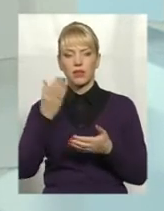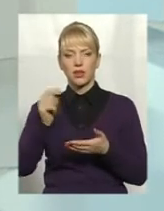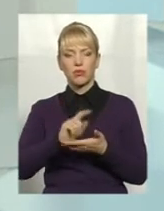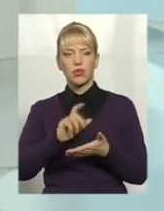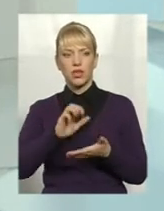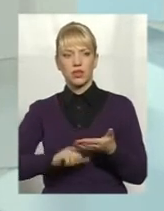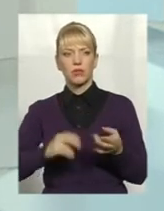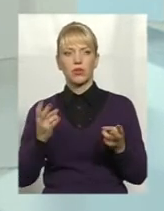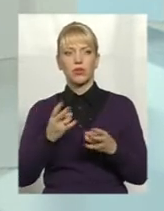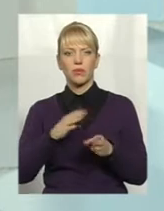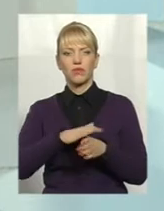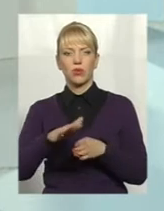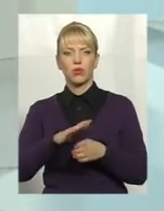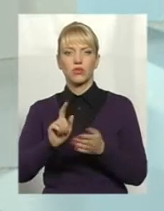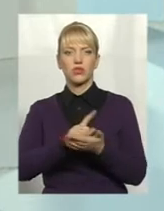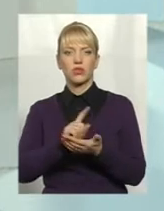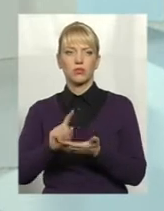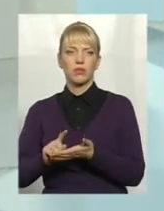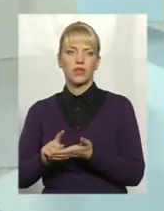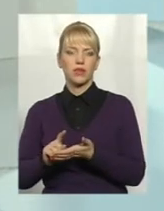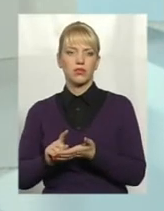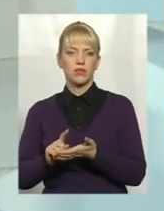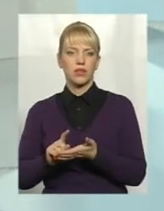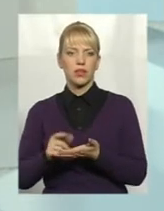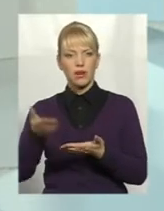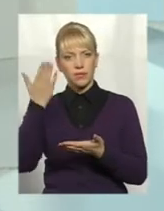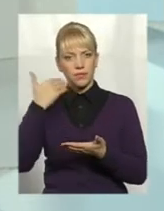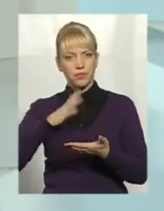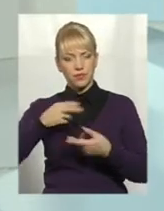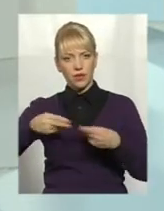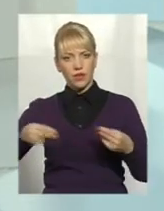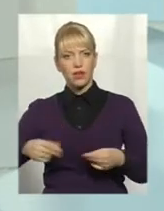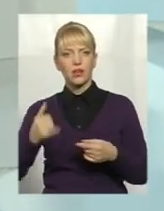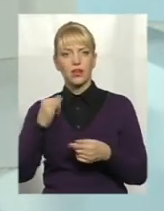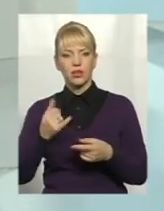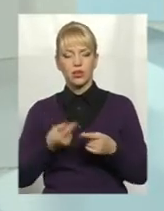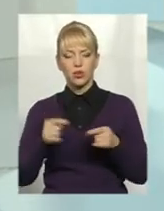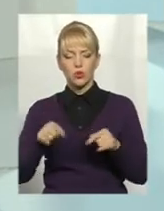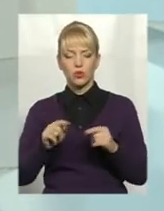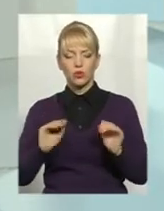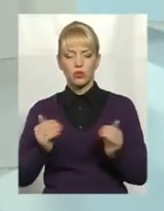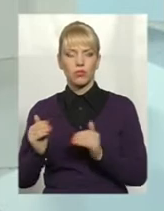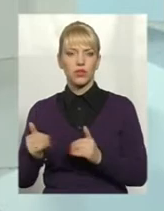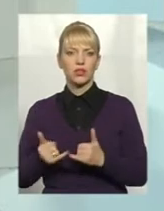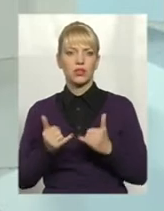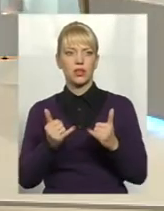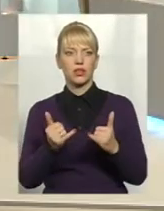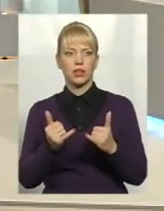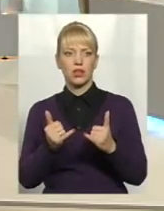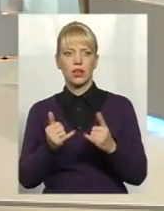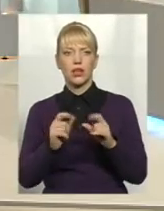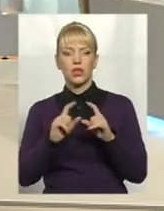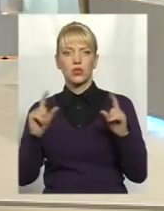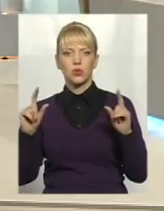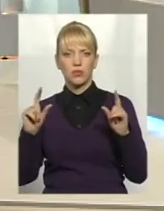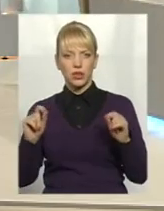необхідно виконувати зобов'язання відповідних. Тобто тут більше обмежень для суб'єктів країн